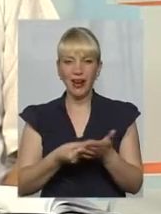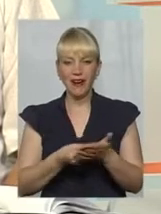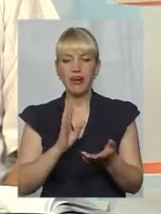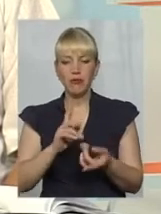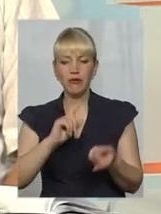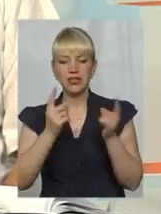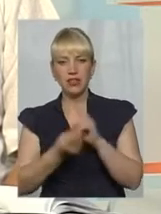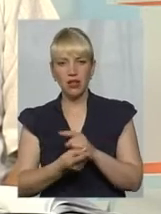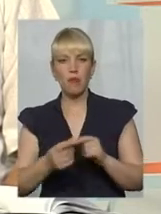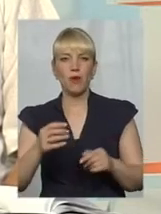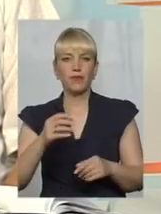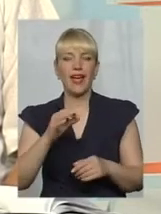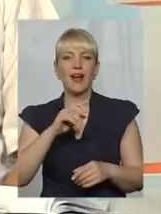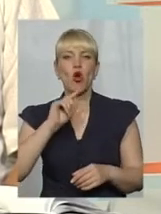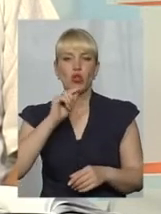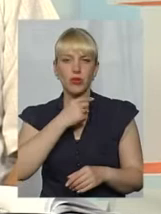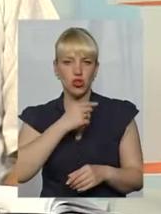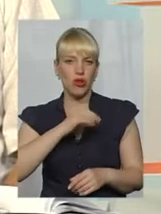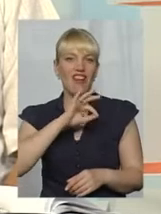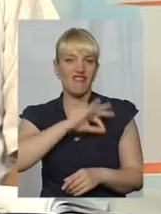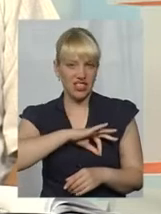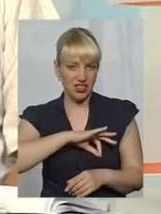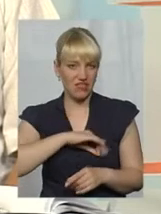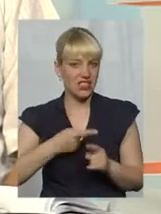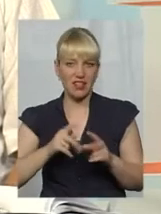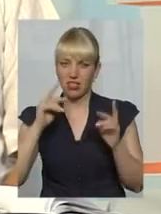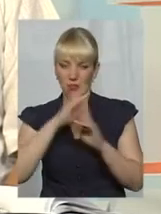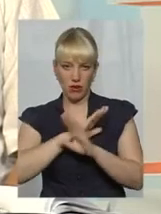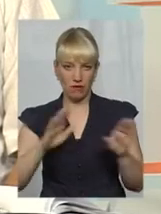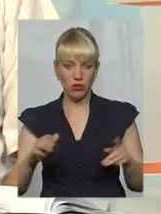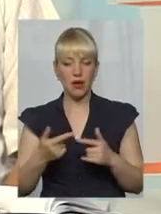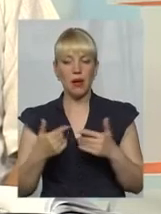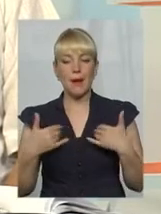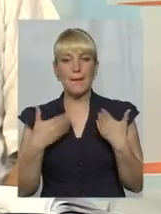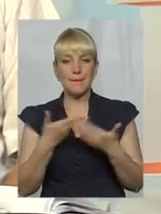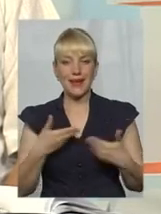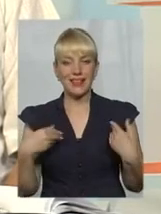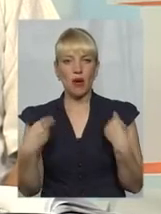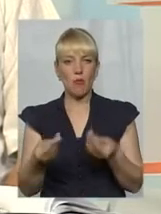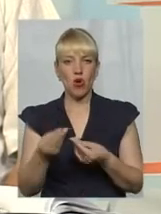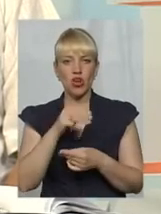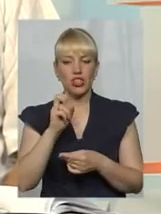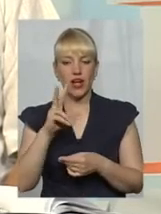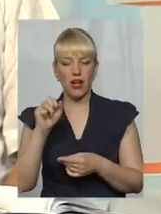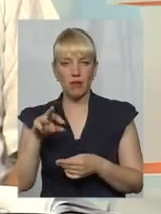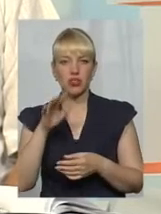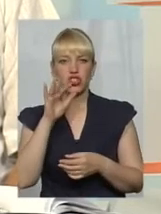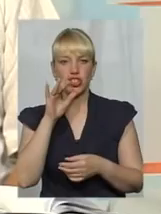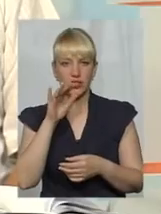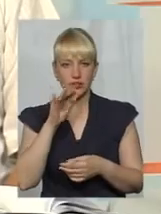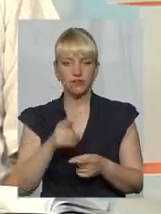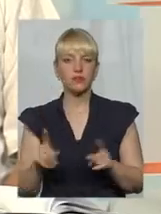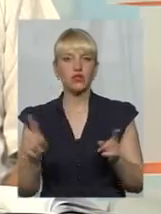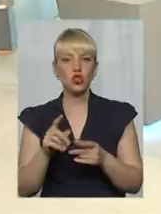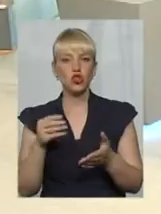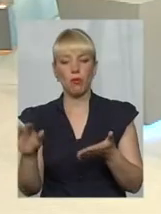буде не зовсім правильно. Тому ми швидше за все дамо ЖЕКам час для того, щоб вони порахували новий тариф. Цей